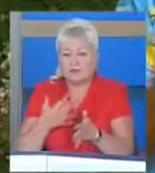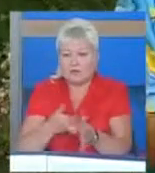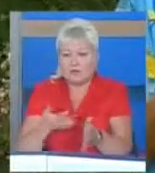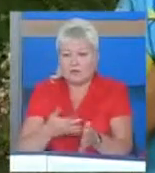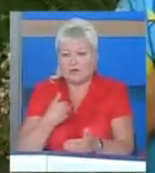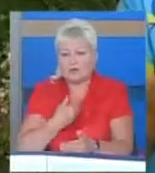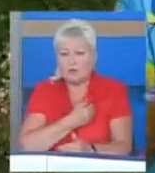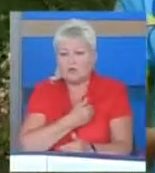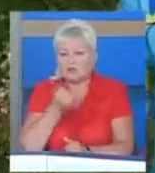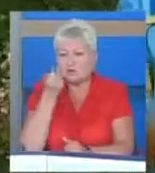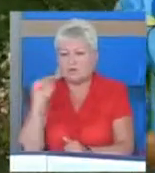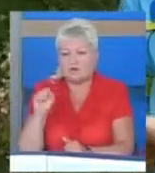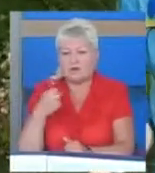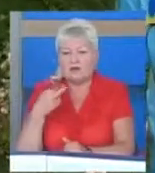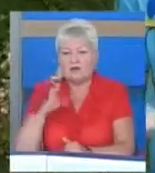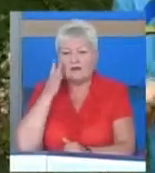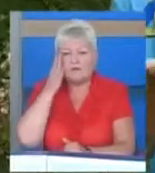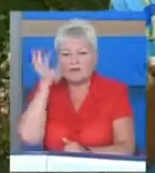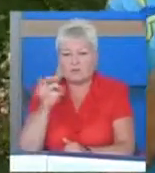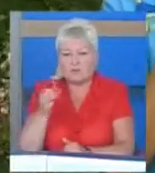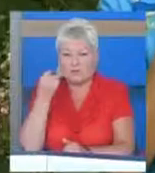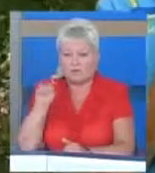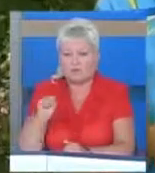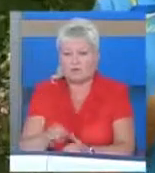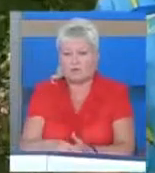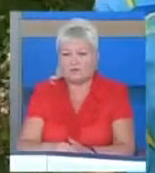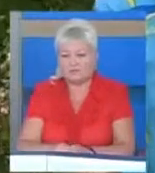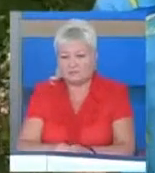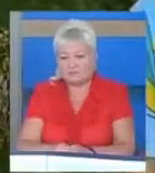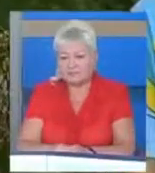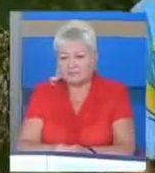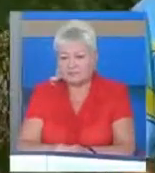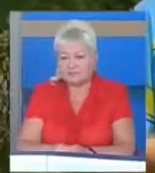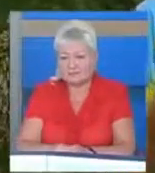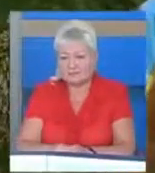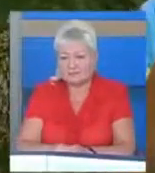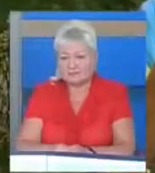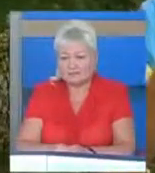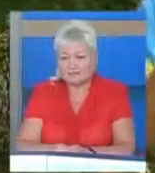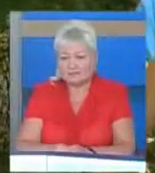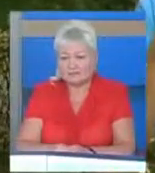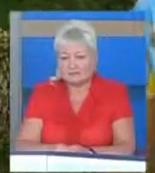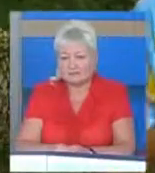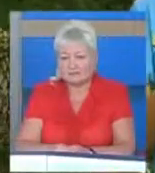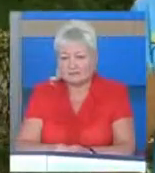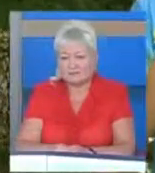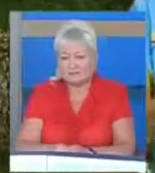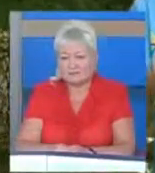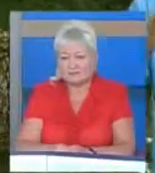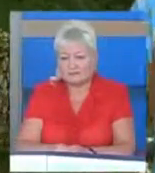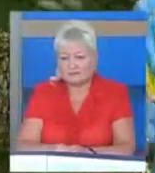хочу перемоги, я мрію про перемогу. Я знаю, що це тяжко, вона легко не дасться. Враження від цих ігор? Що сподобалося?